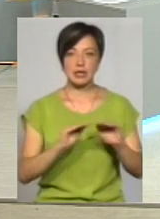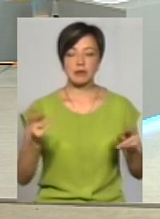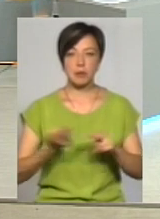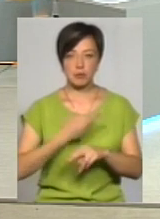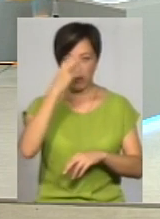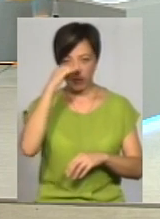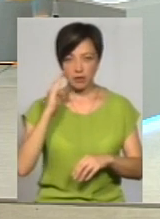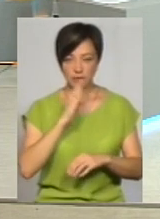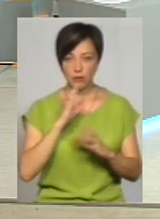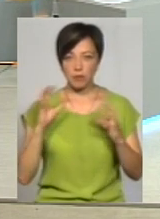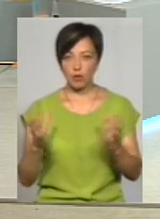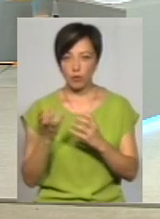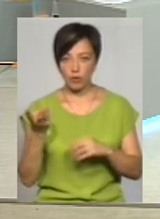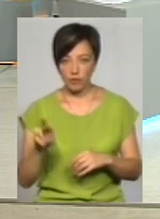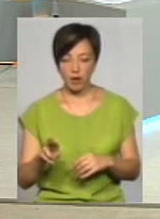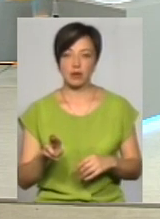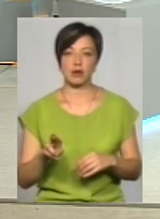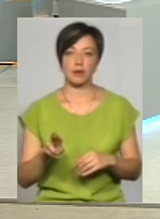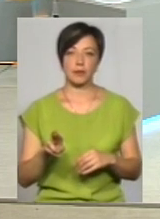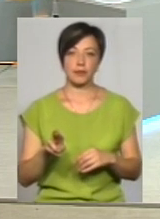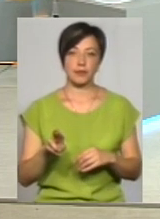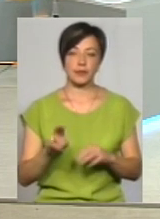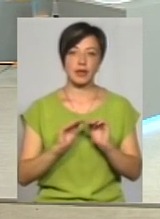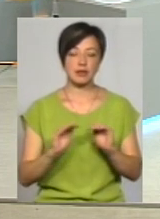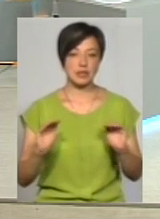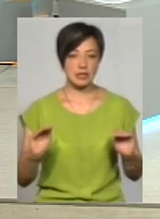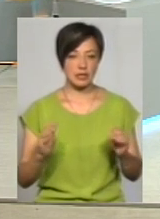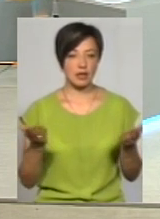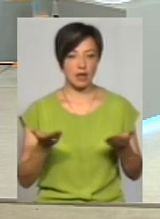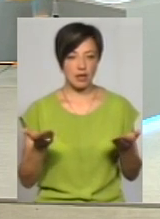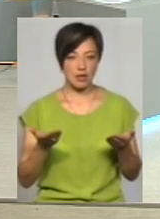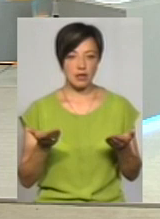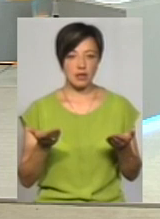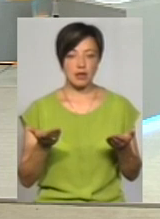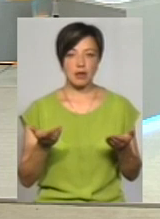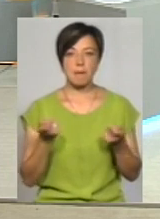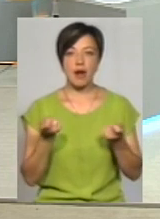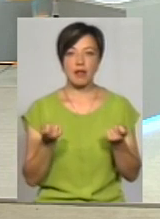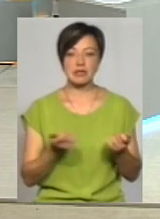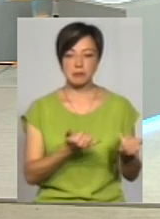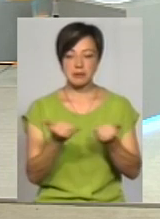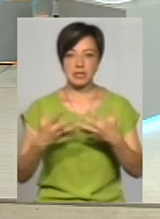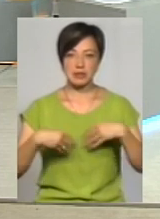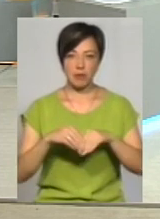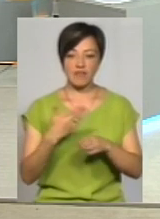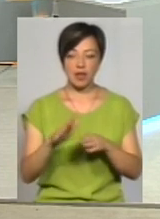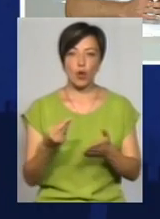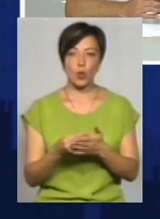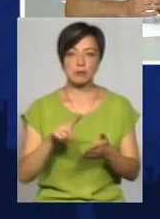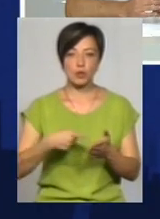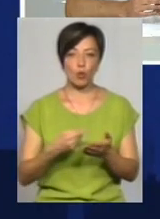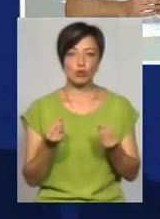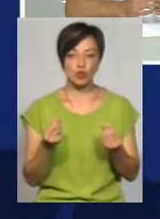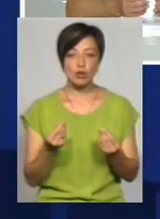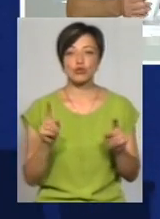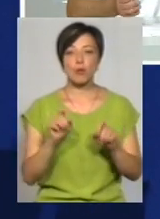батьківського опікування, діти, які з малозабезпечених сімей. Це вже виділяємо кошти з міського бюджету для того,